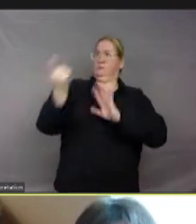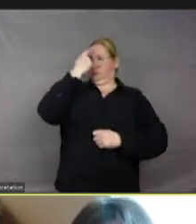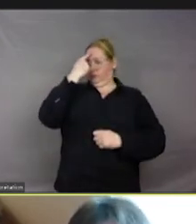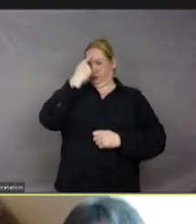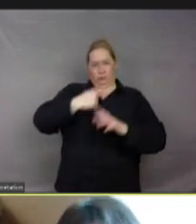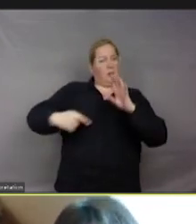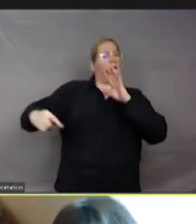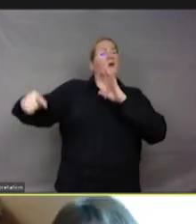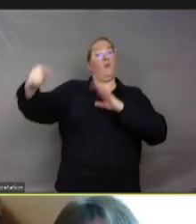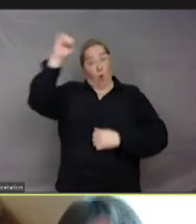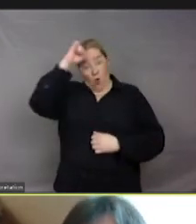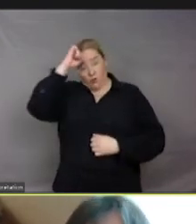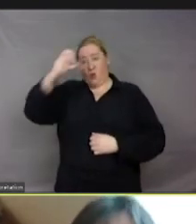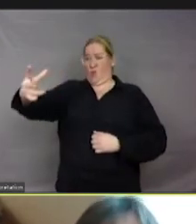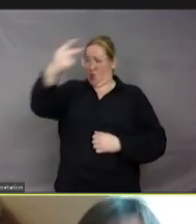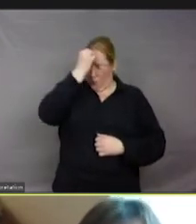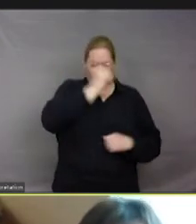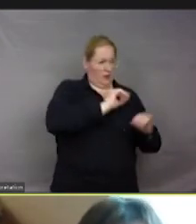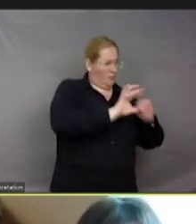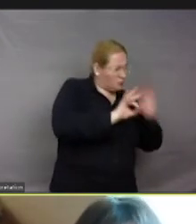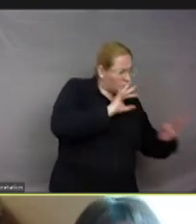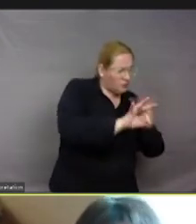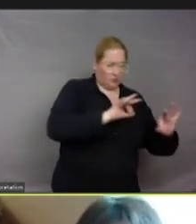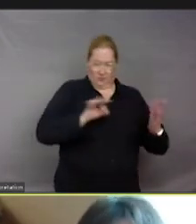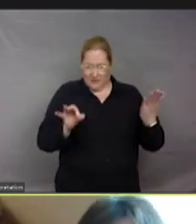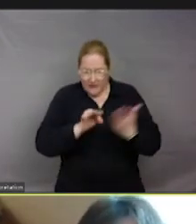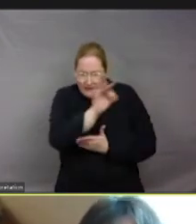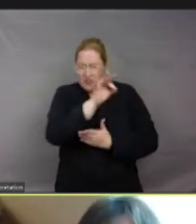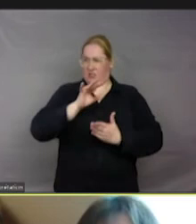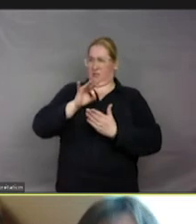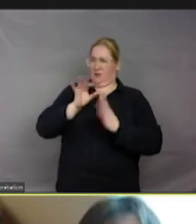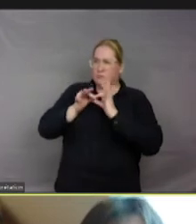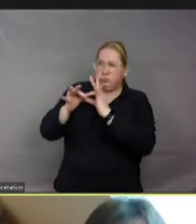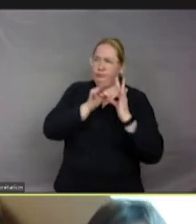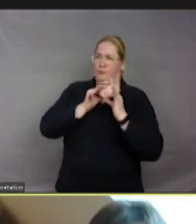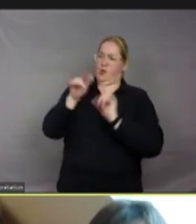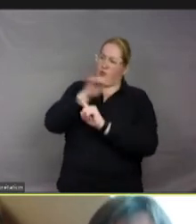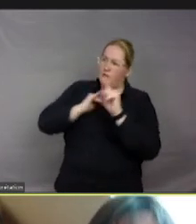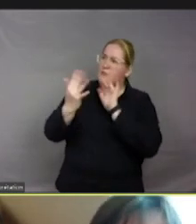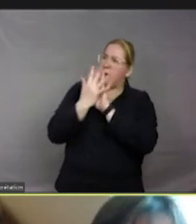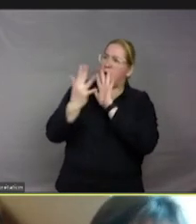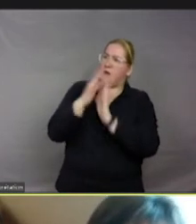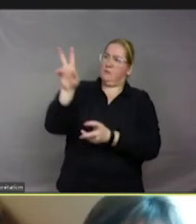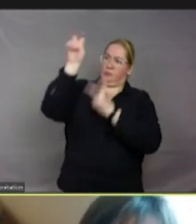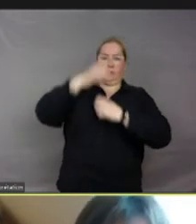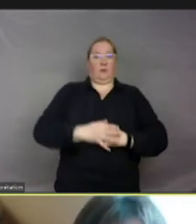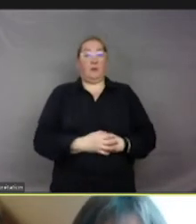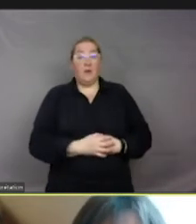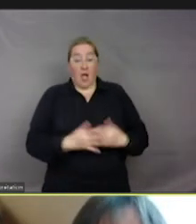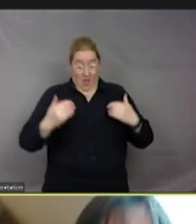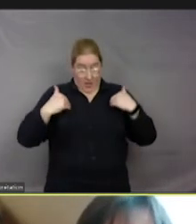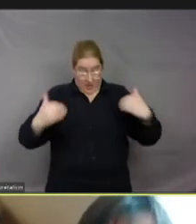distingue, il choisit, il comprend les relations sociales. Un être sentient, c'est très important